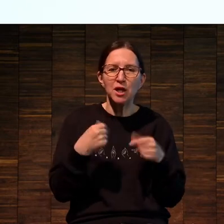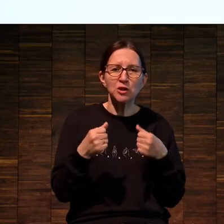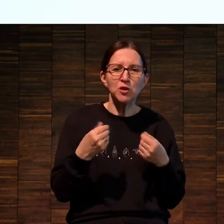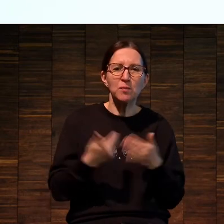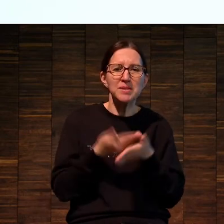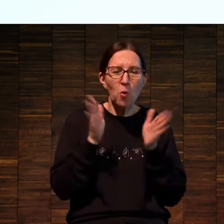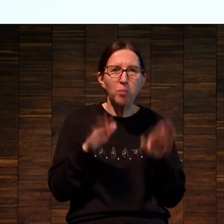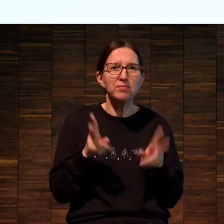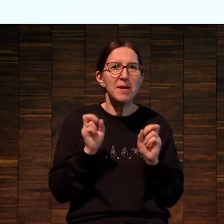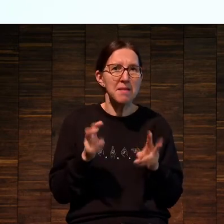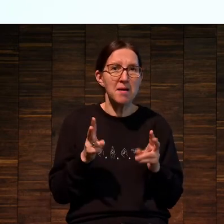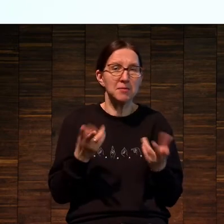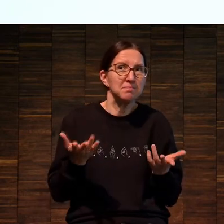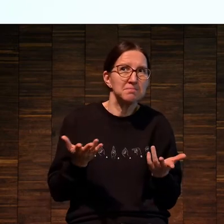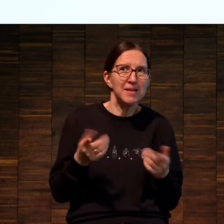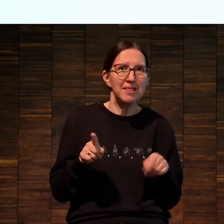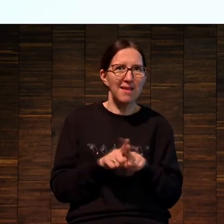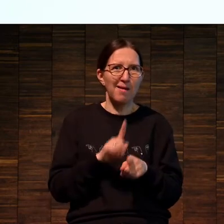каким-то образом